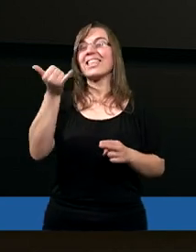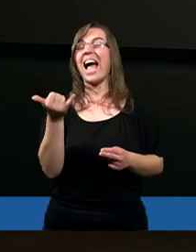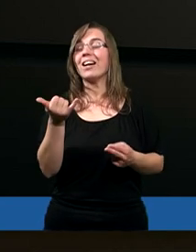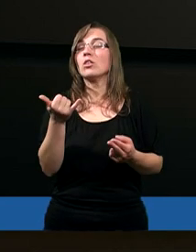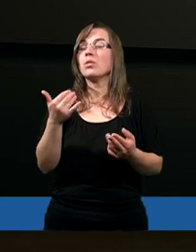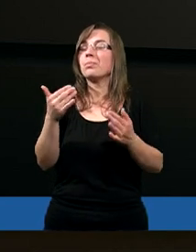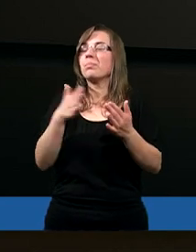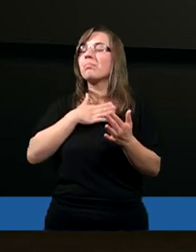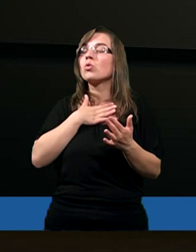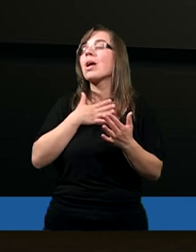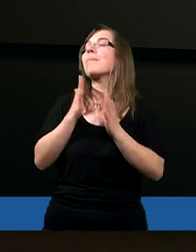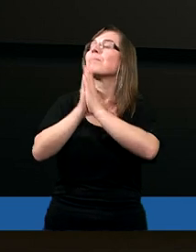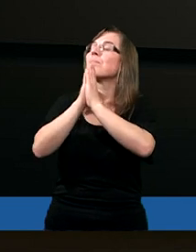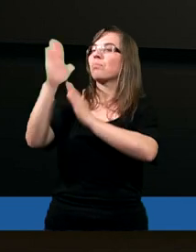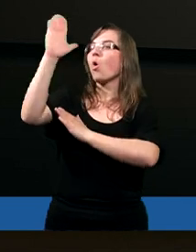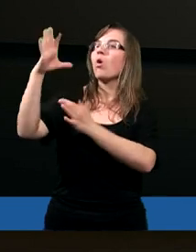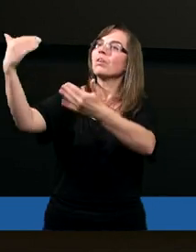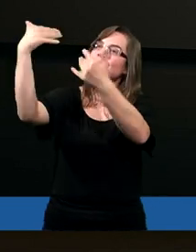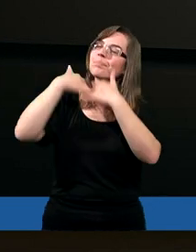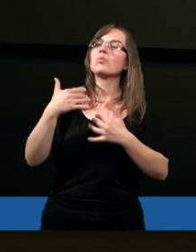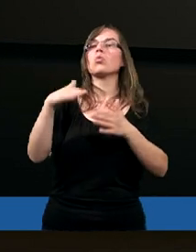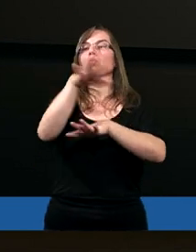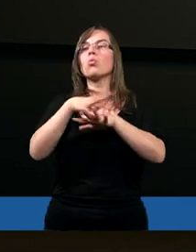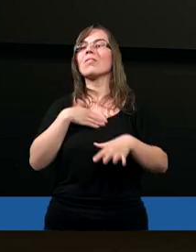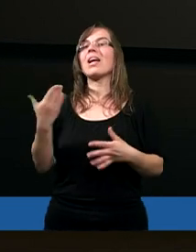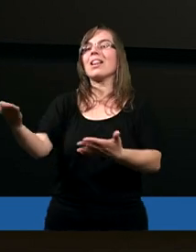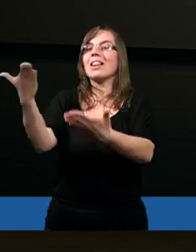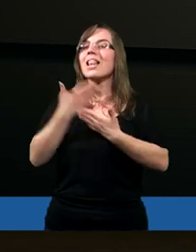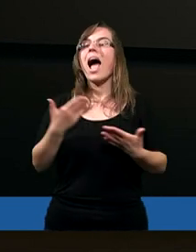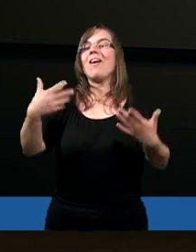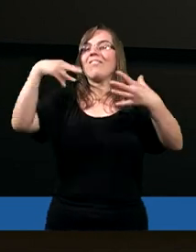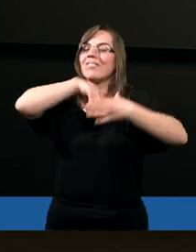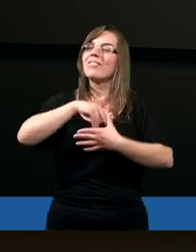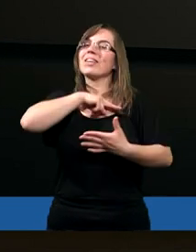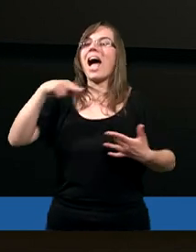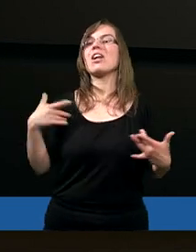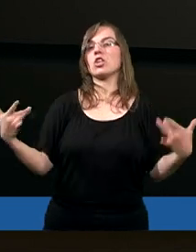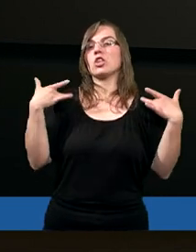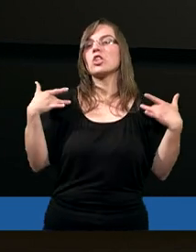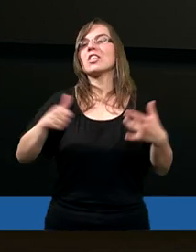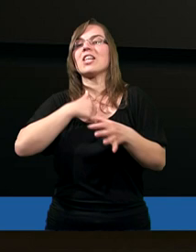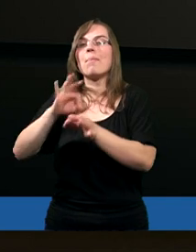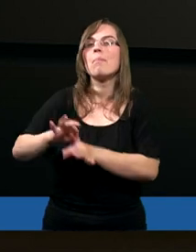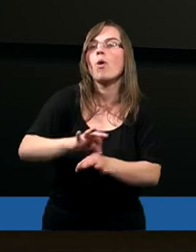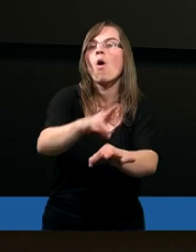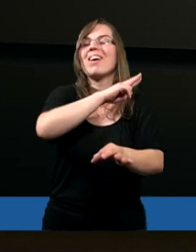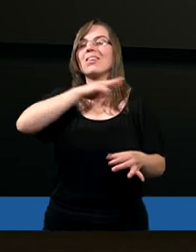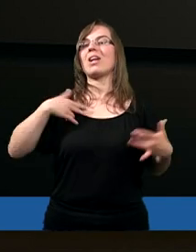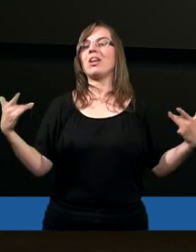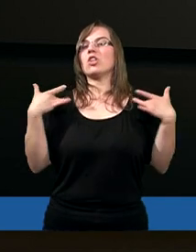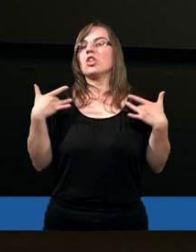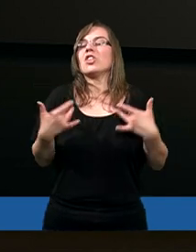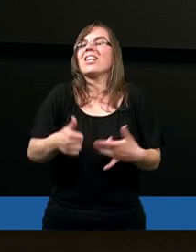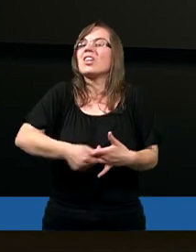modlimy się Ducha Świętego, że On przyjdzie w nasze osobiste życie, że On będzie nas prowadził, wtedy, kiedy Pismo Święte